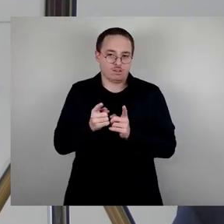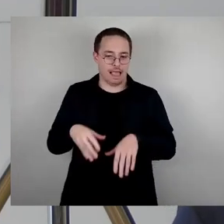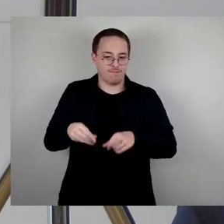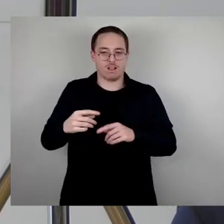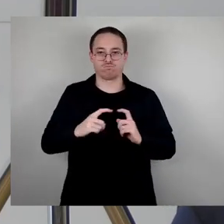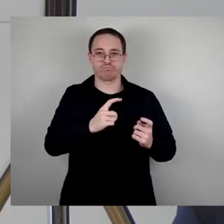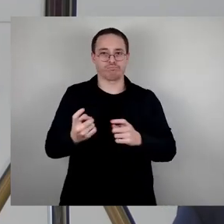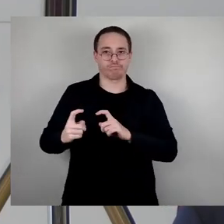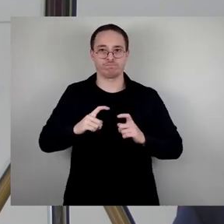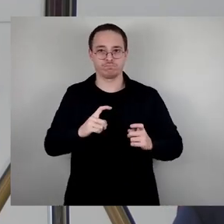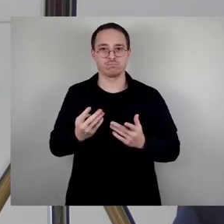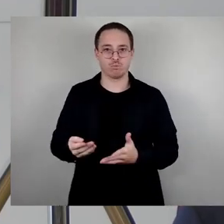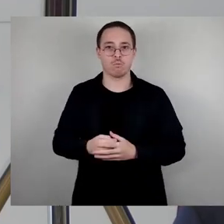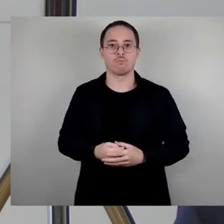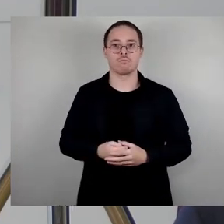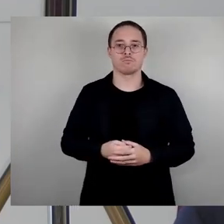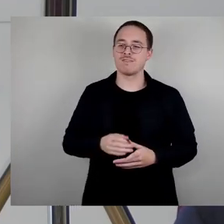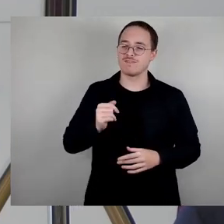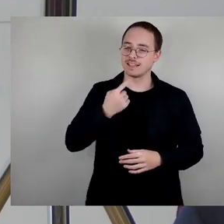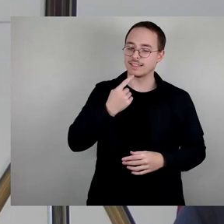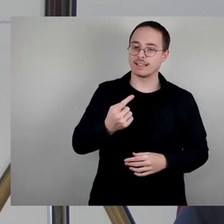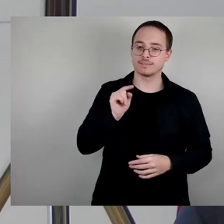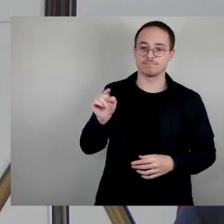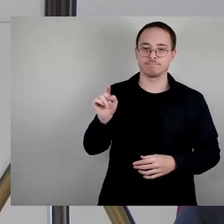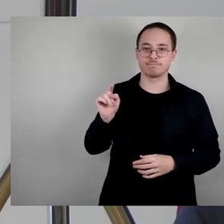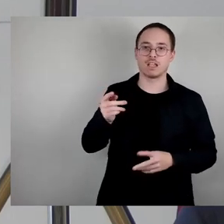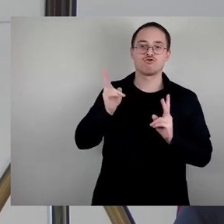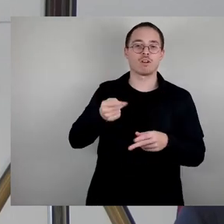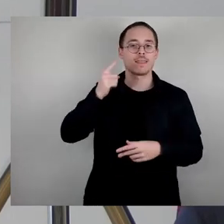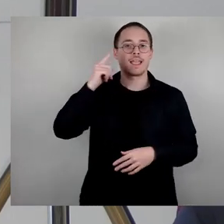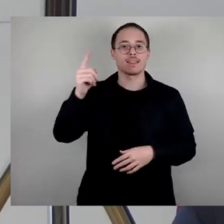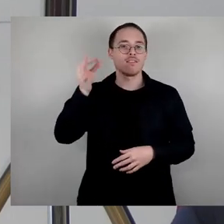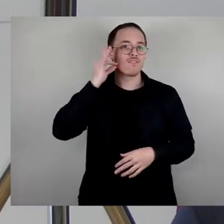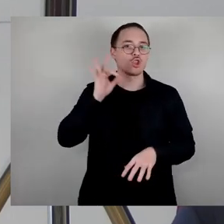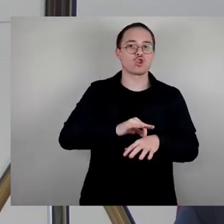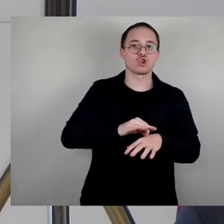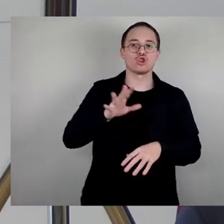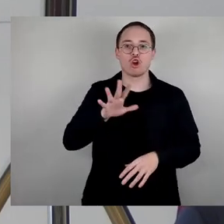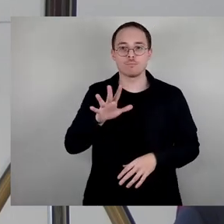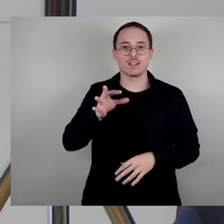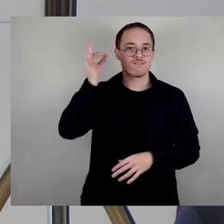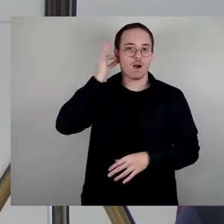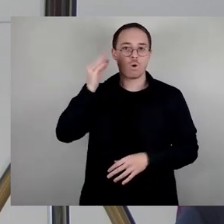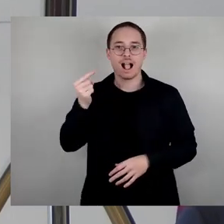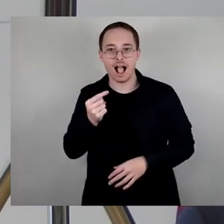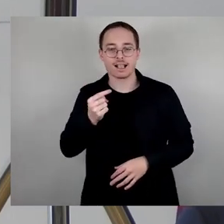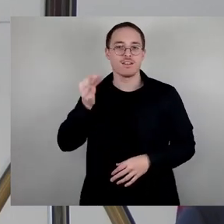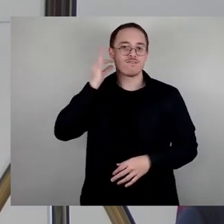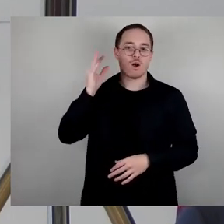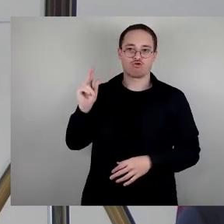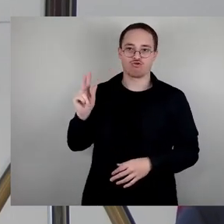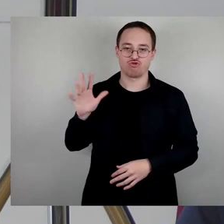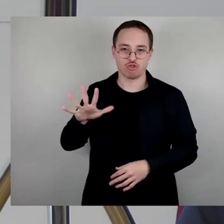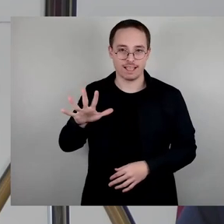verweisen, dass sich dort die Stadträtinnen Frau Dr. Schöps, Frau Dagen, Frau Dr. Geitsch bereits gemeldet haben, dass sie in der